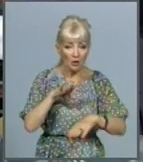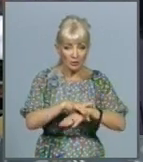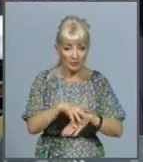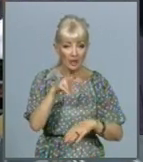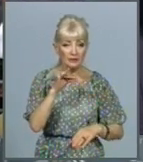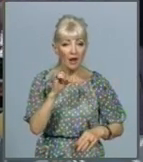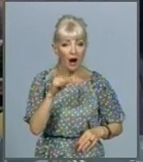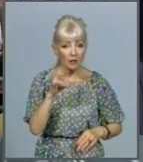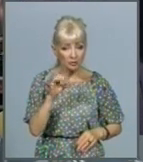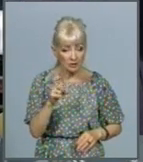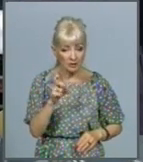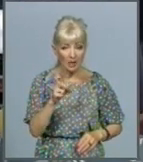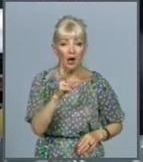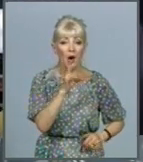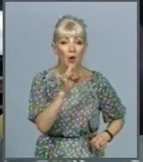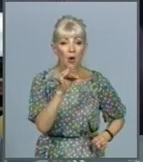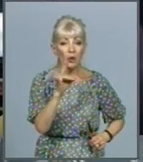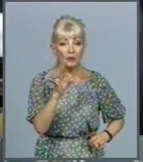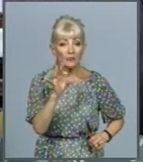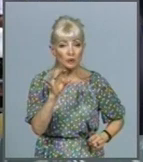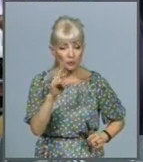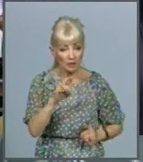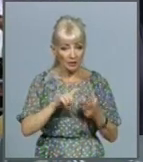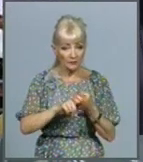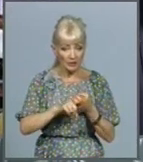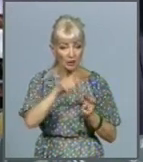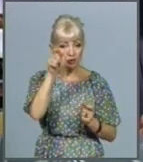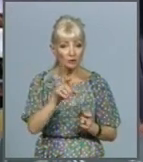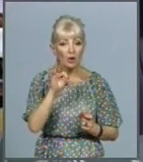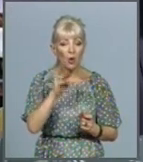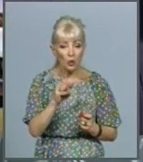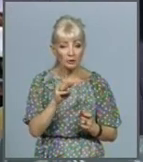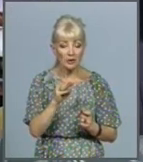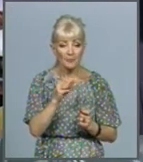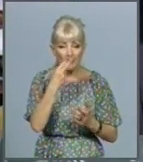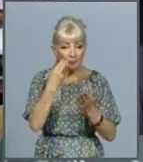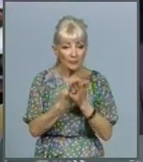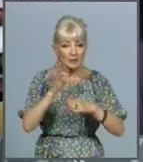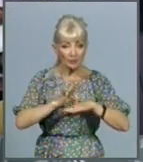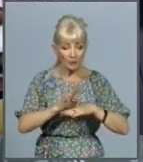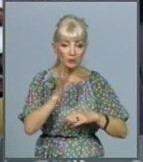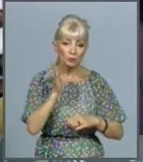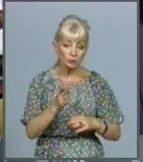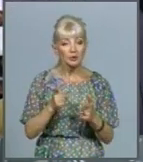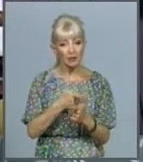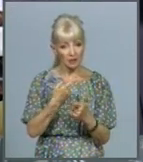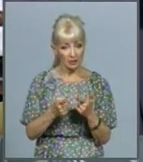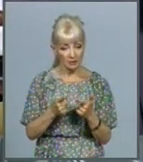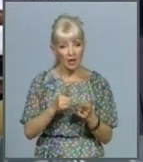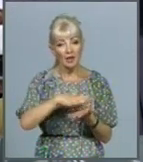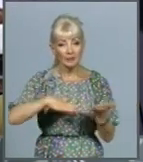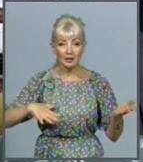безусловно, пацієнт в залежності від клінічних проявлень заболівання буде нас продовжати лічитися в